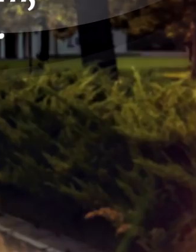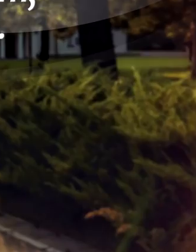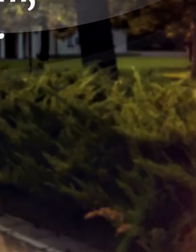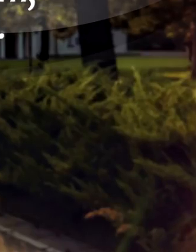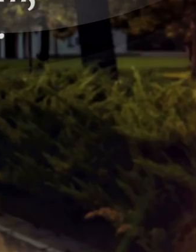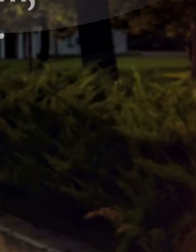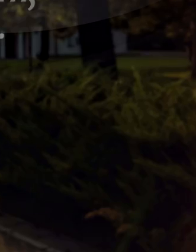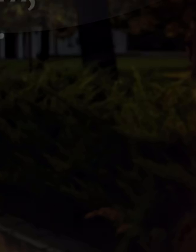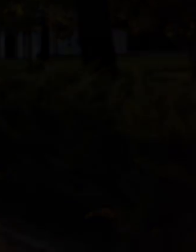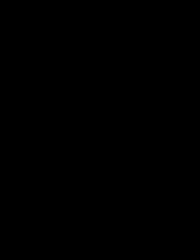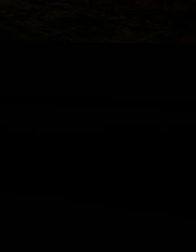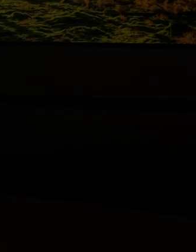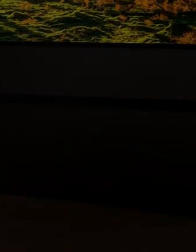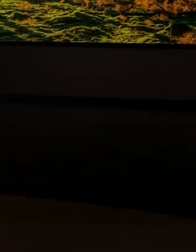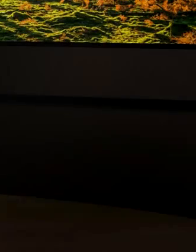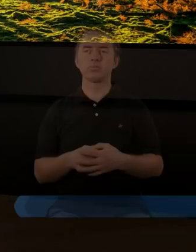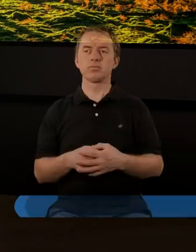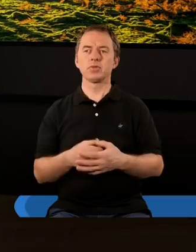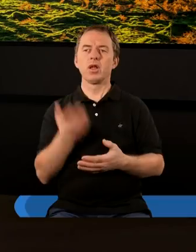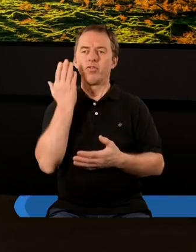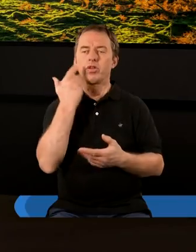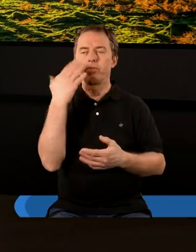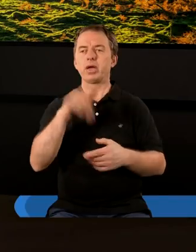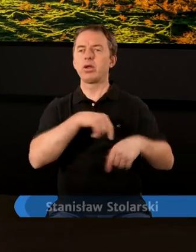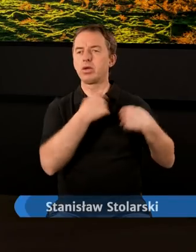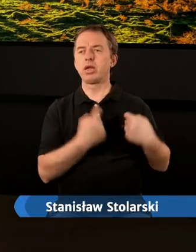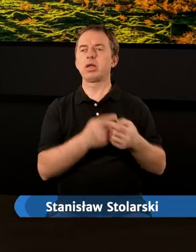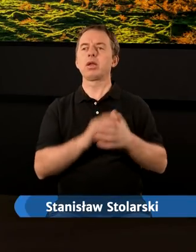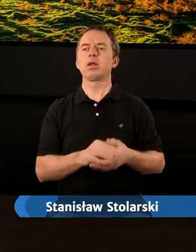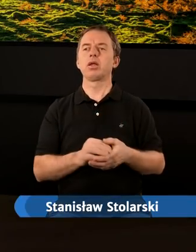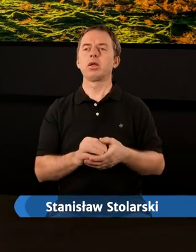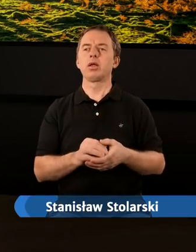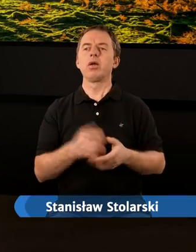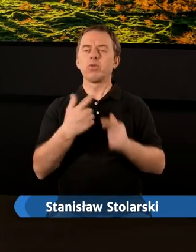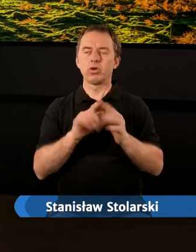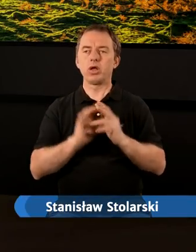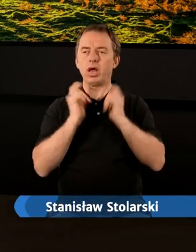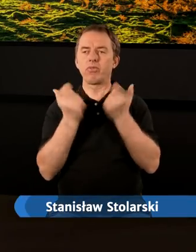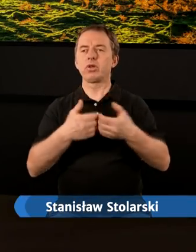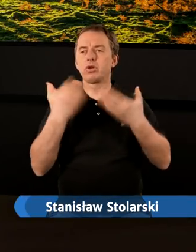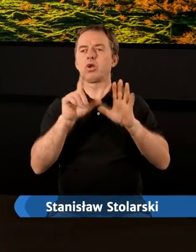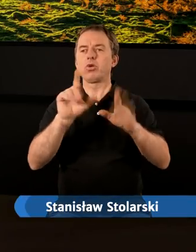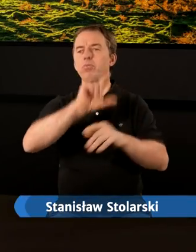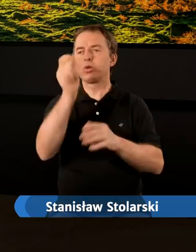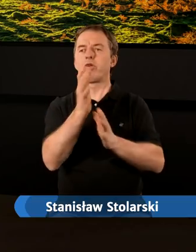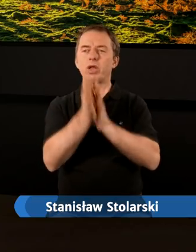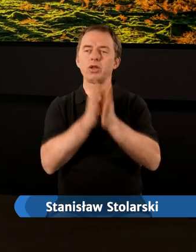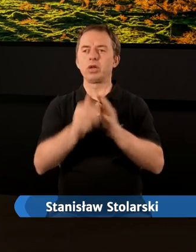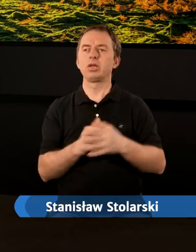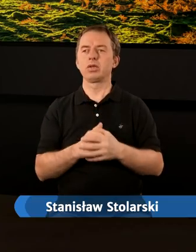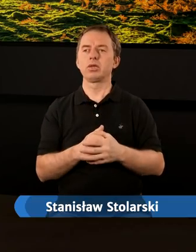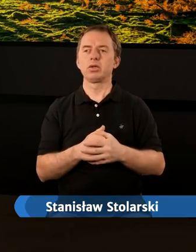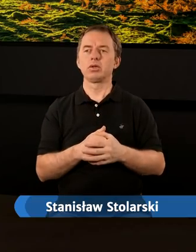Dziękujemy. Witam bardzo serdecznie z Kościoła Adwentystów Dnia Siódmego z Podkowy Leśnej.